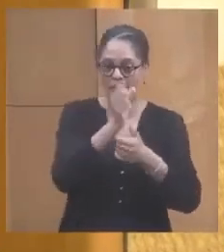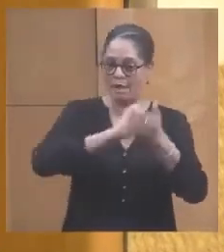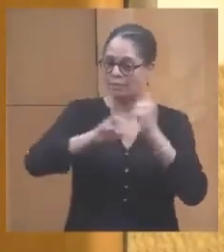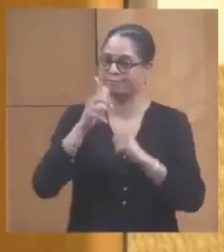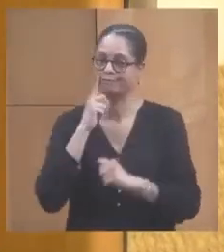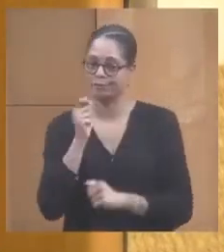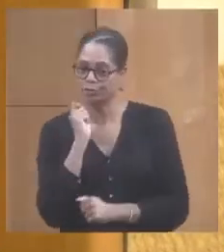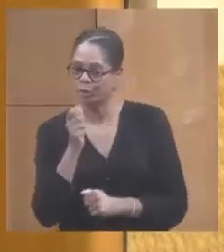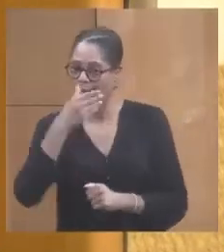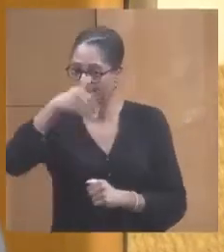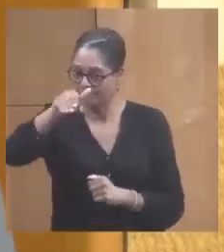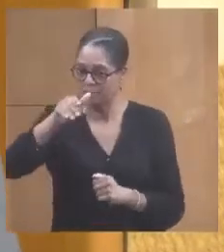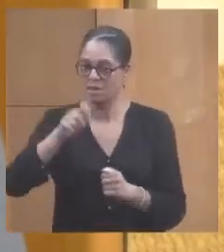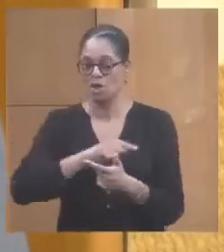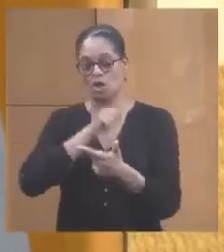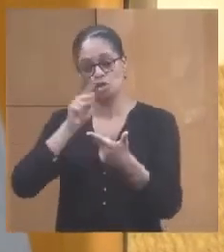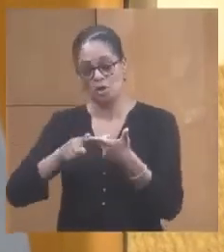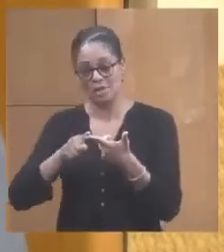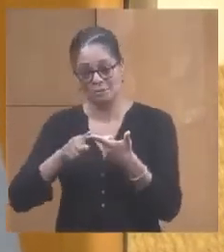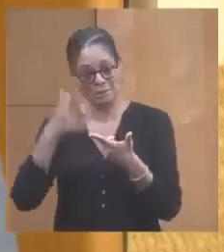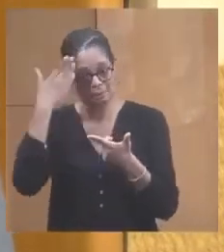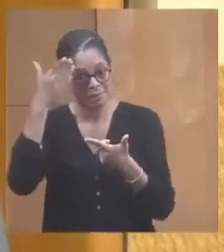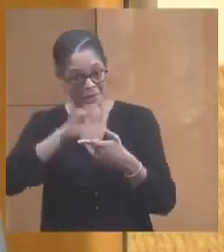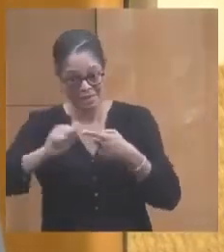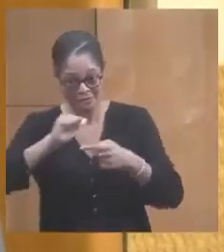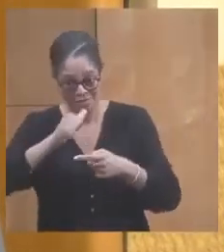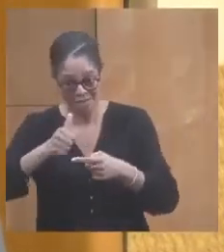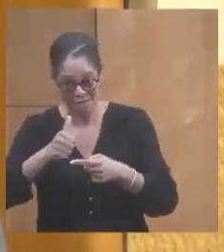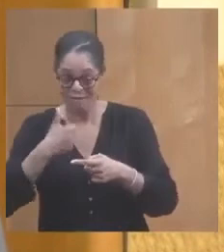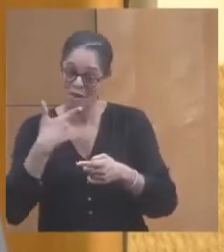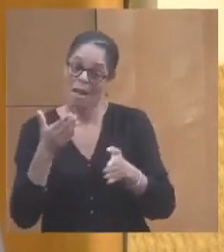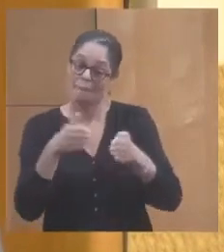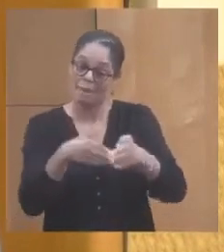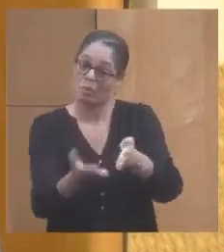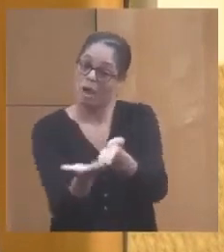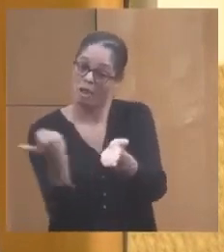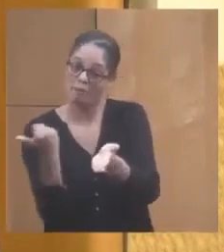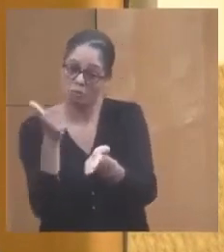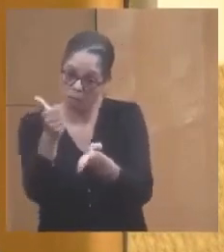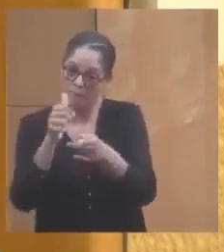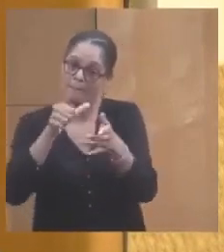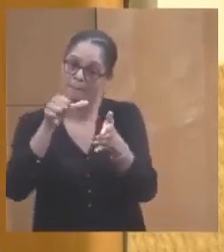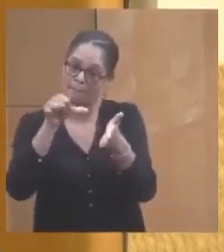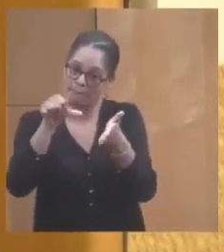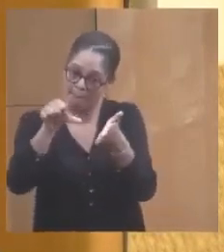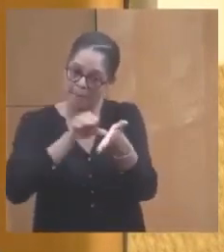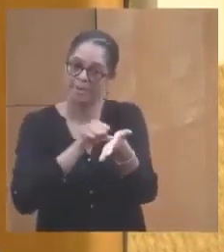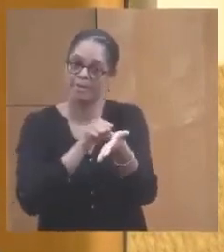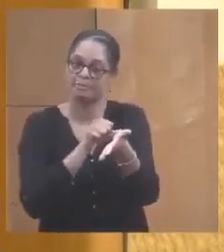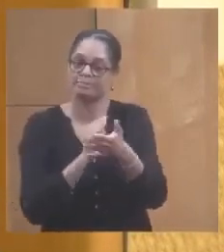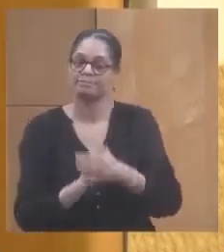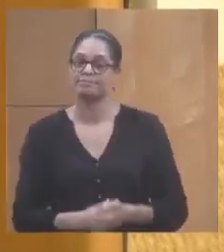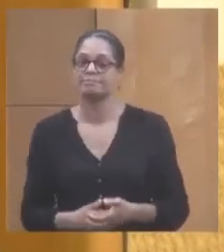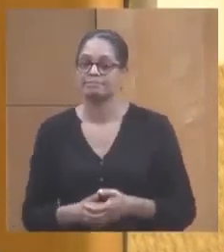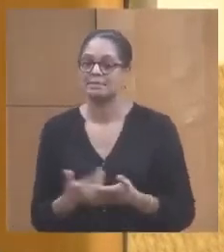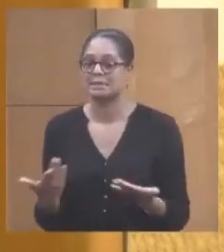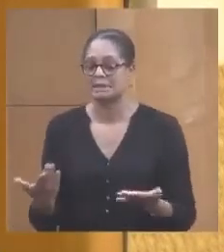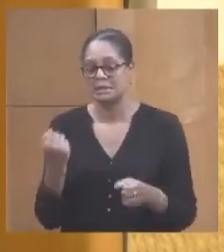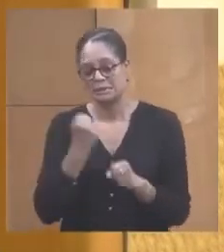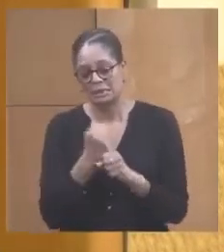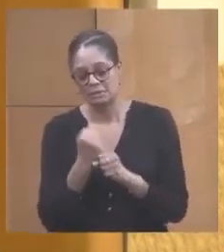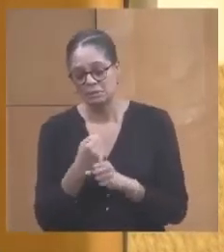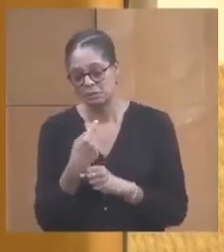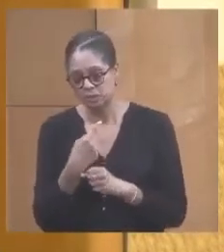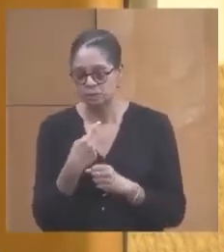exécution c'est-à-dire à enlever leurs bateaux à leur charge donc c'est un travail désagréable à faire